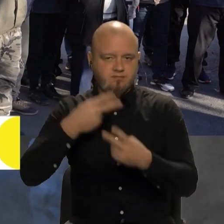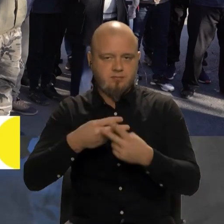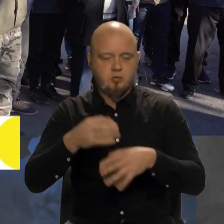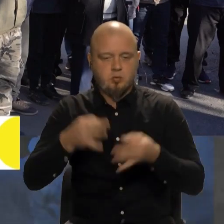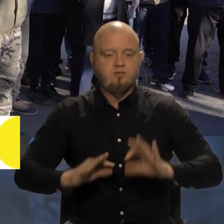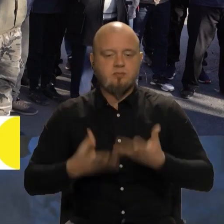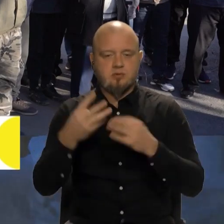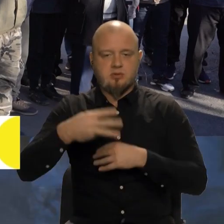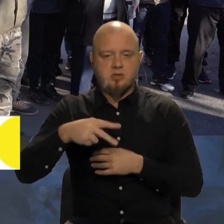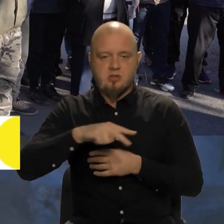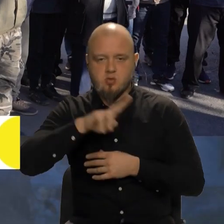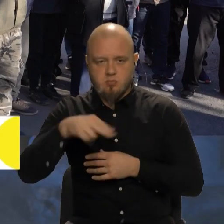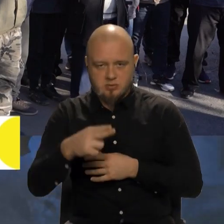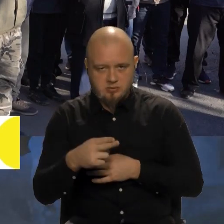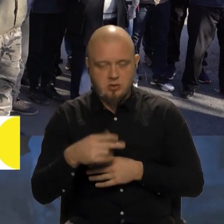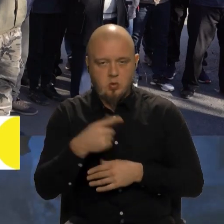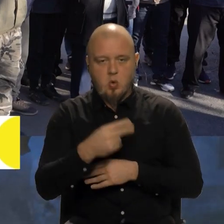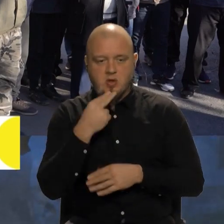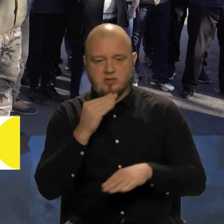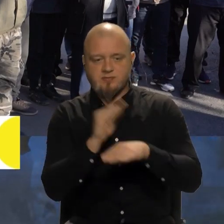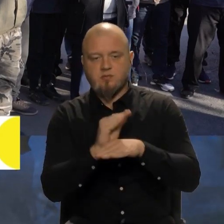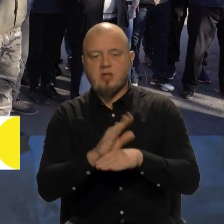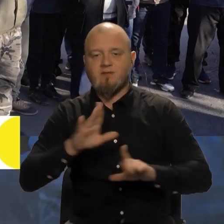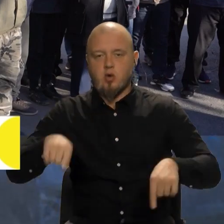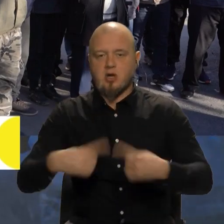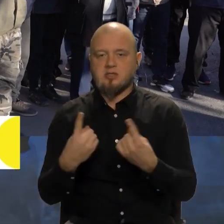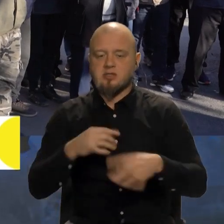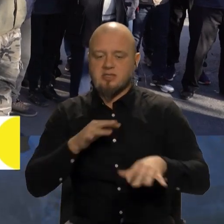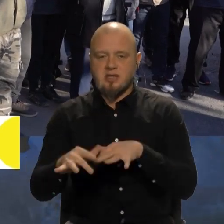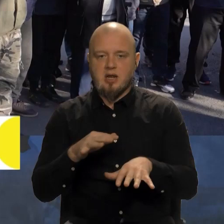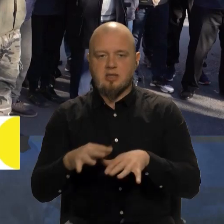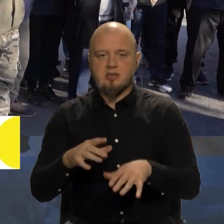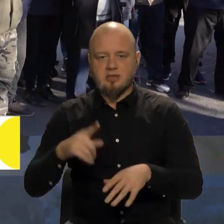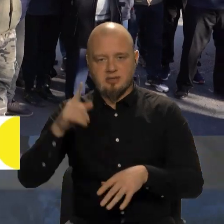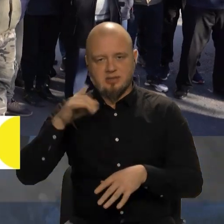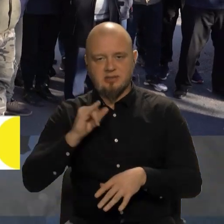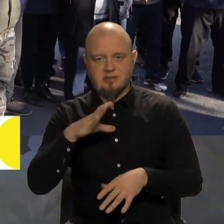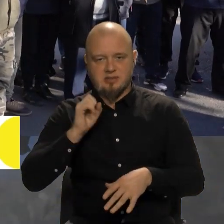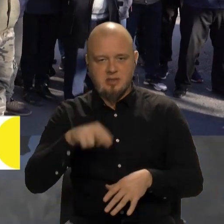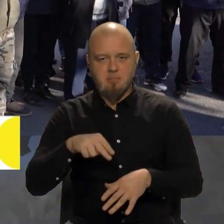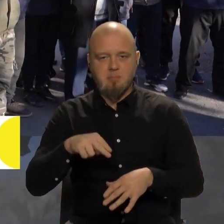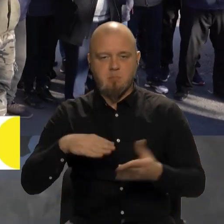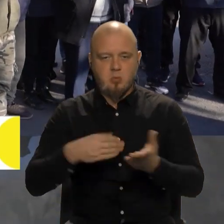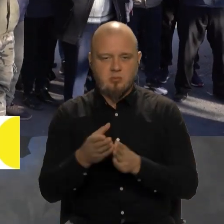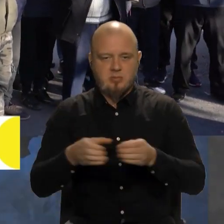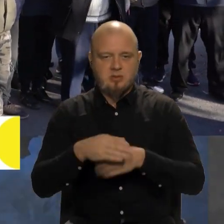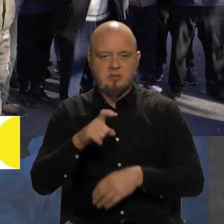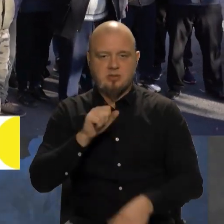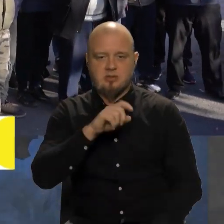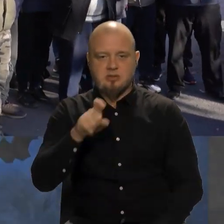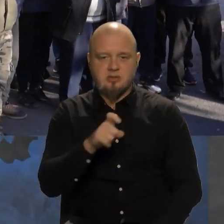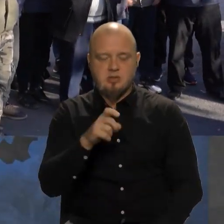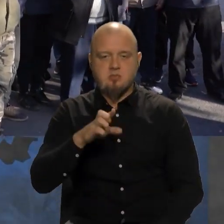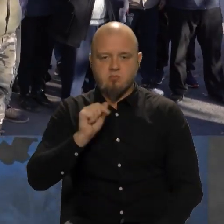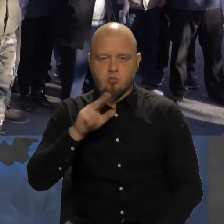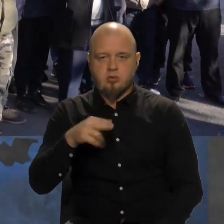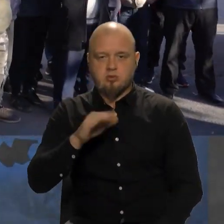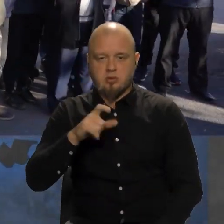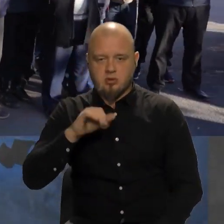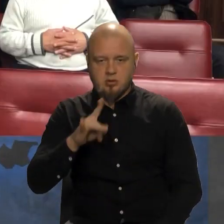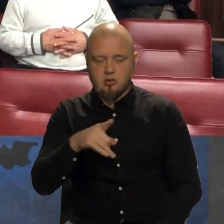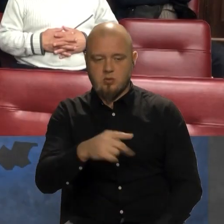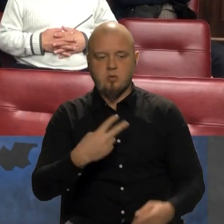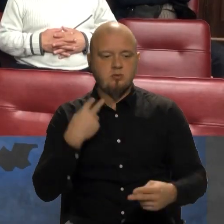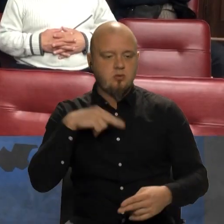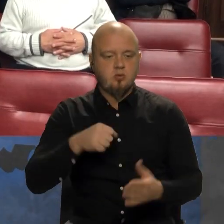30 листопада. Його звинуватили в організації діяльності Ісламської політичної партії Хізбут-Тахрір. Його засудили